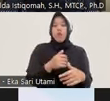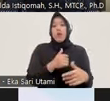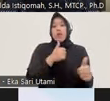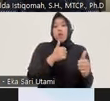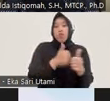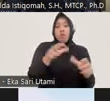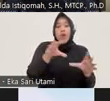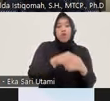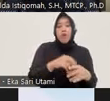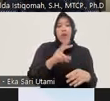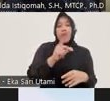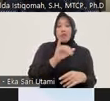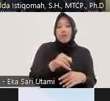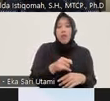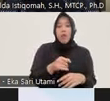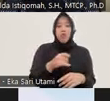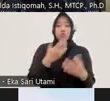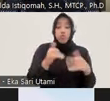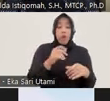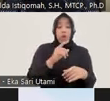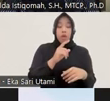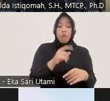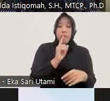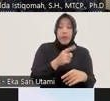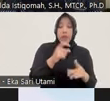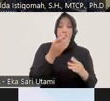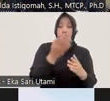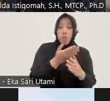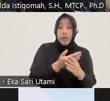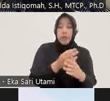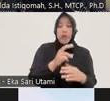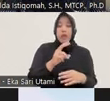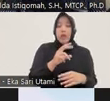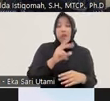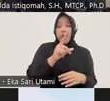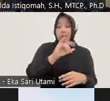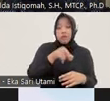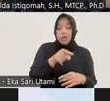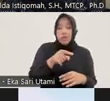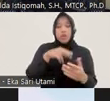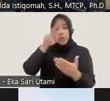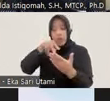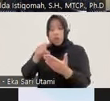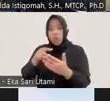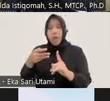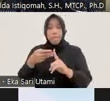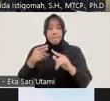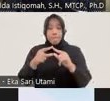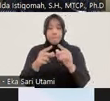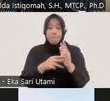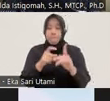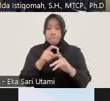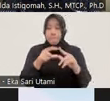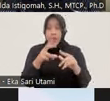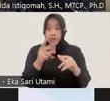-tiba jangan-jangan adalah bandar ini ya kalau misalnya bandar pun juga tetap harus dilihat indikator-indikator yang digunakan